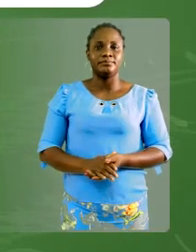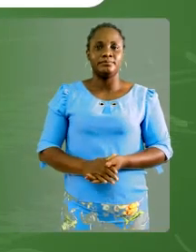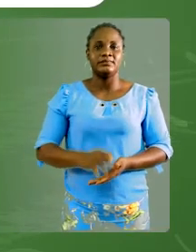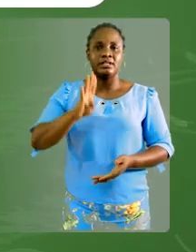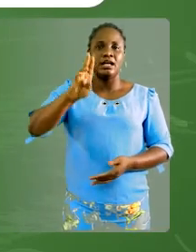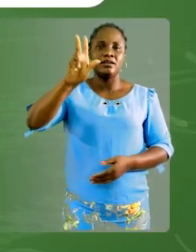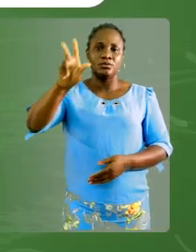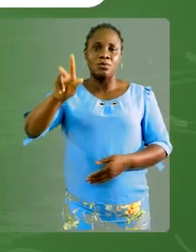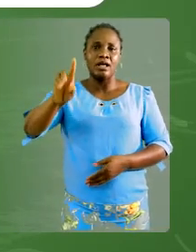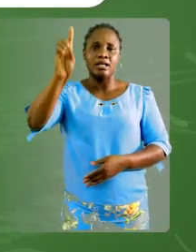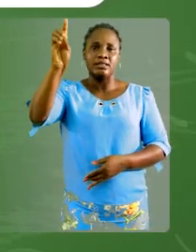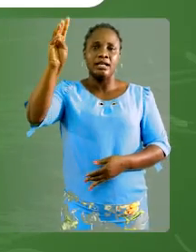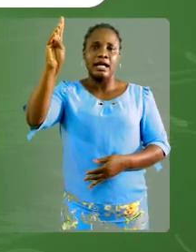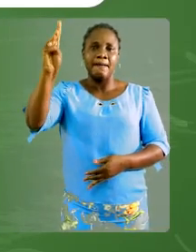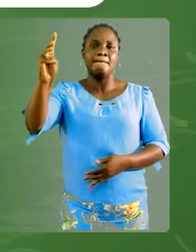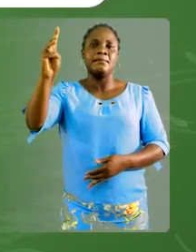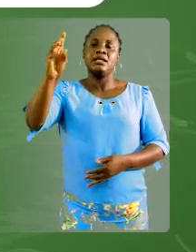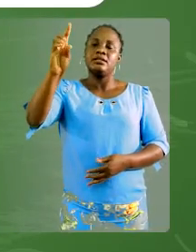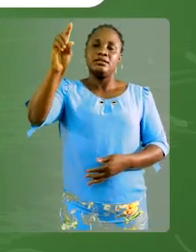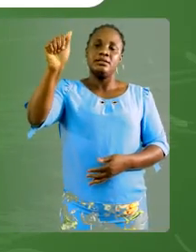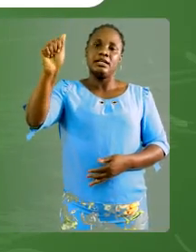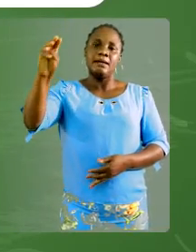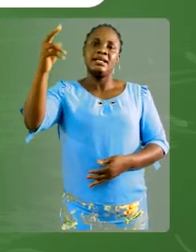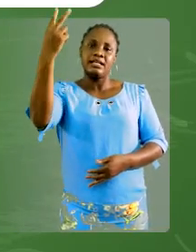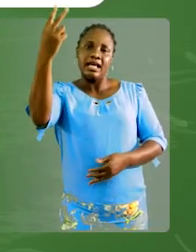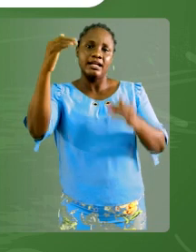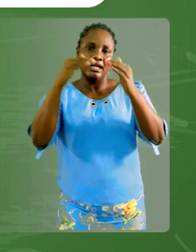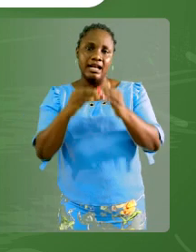43 décamètres carrés égale à combien de centières a?